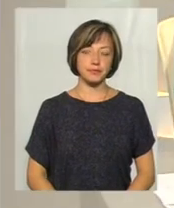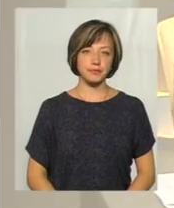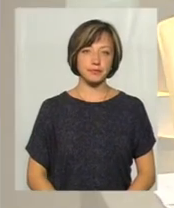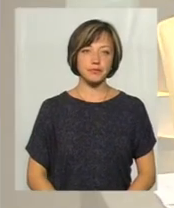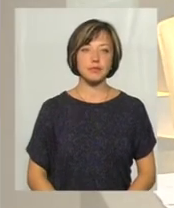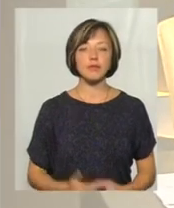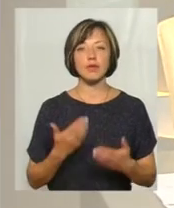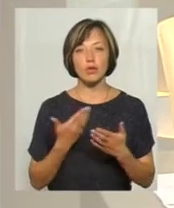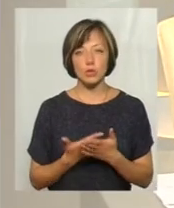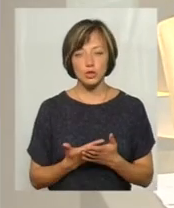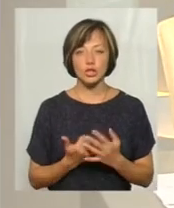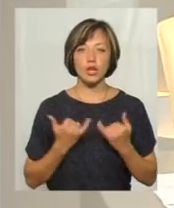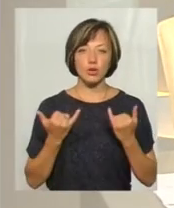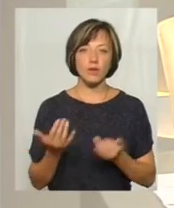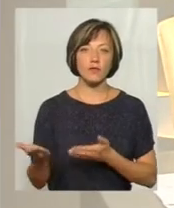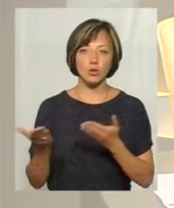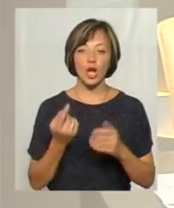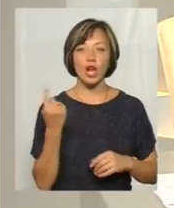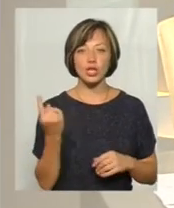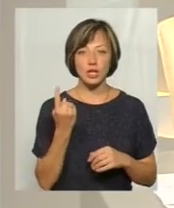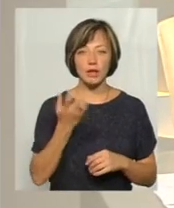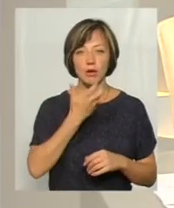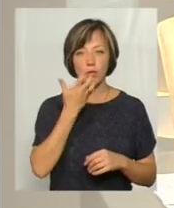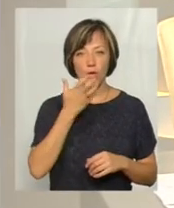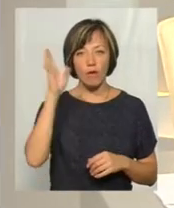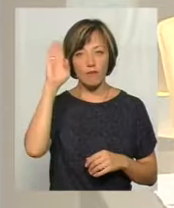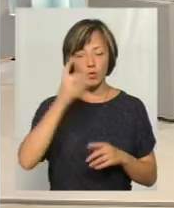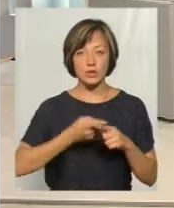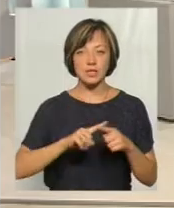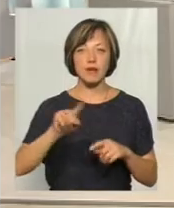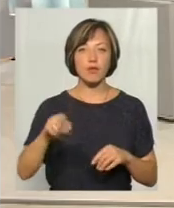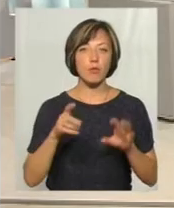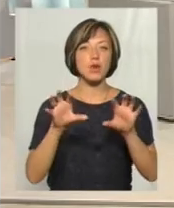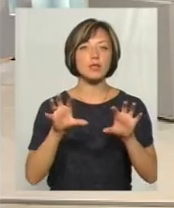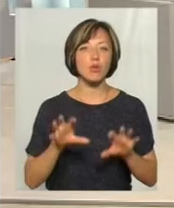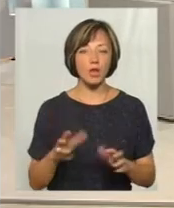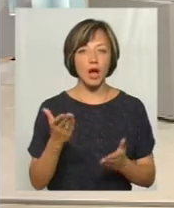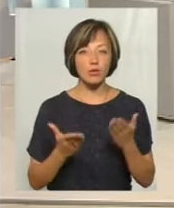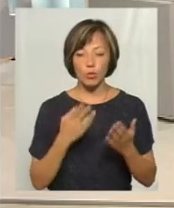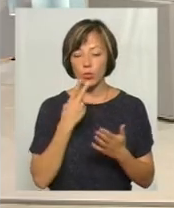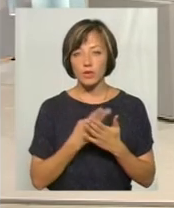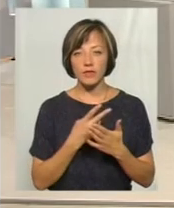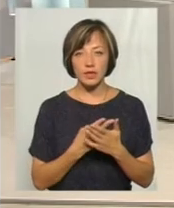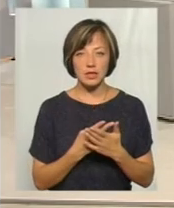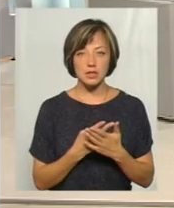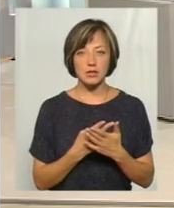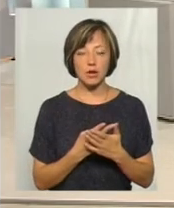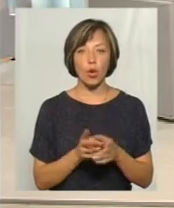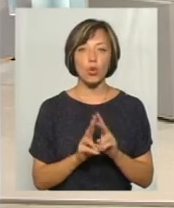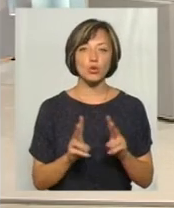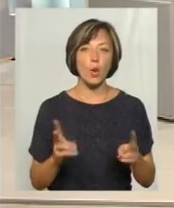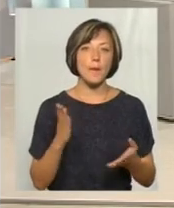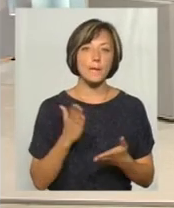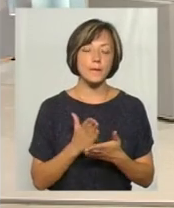Отже, шановні гості, лічильники на тепло і воду – це вже вимога законодавства. А якщо подивитися, хто